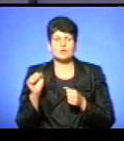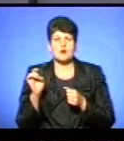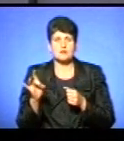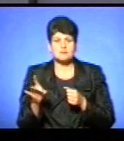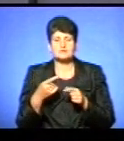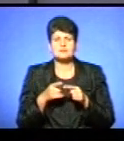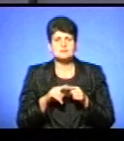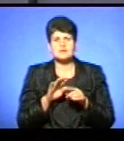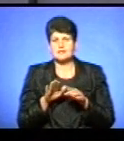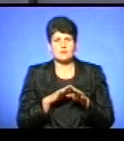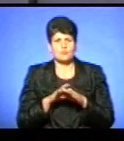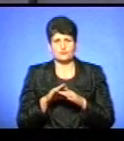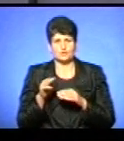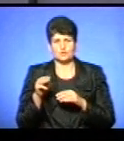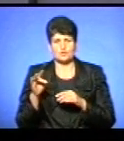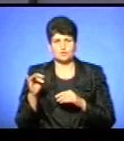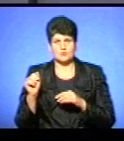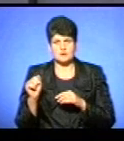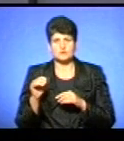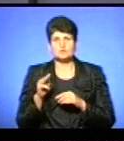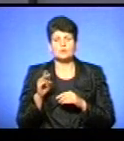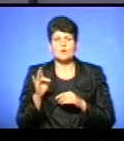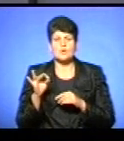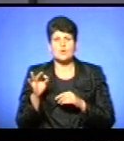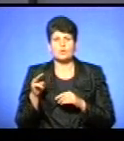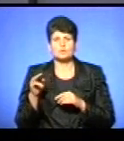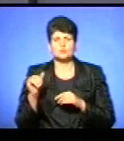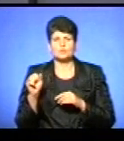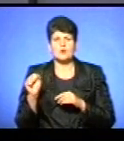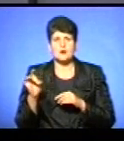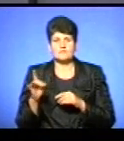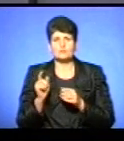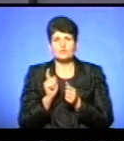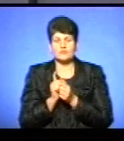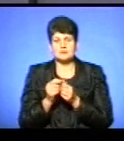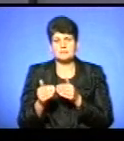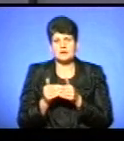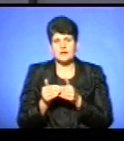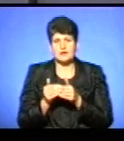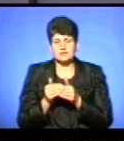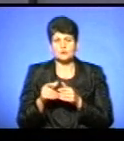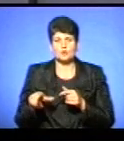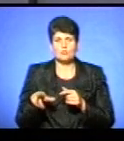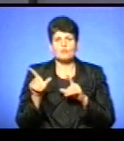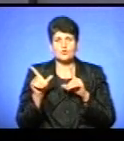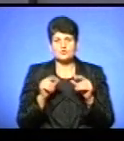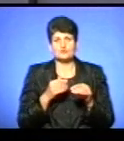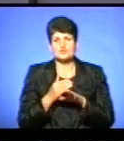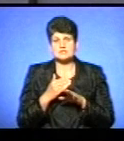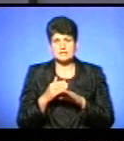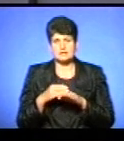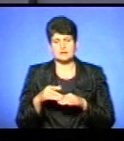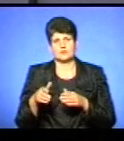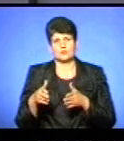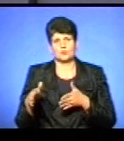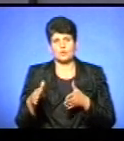не зовсім тротуар. Тому що тротуар, згідно правил дорожнього руху, він має прилягати до проїзної частини дороги. А в дворі будинку це